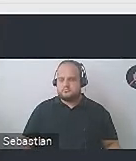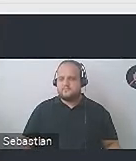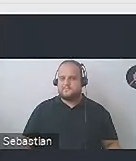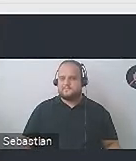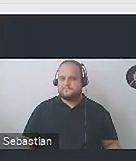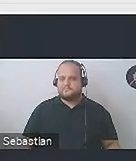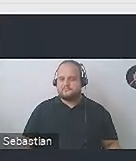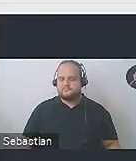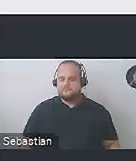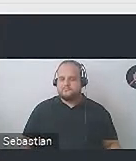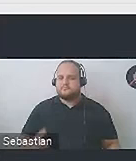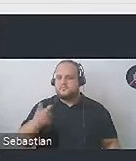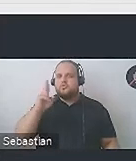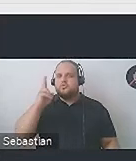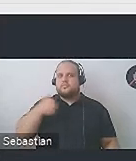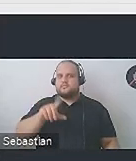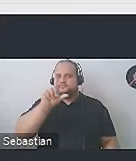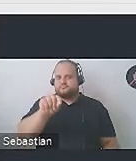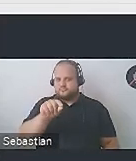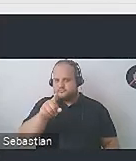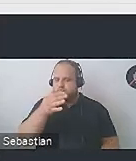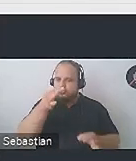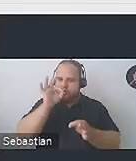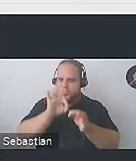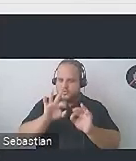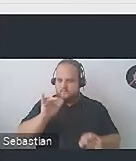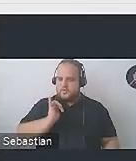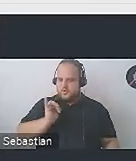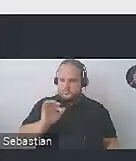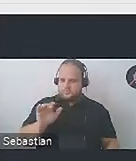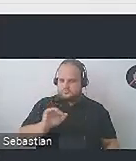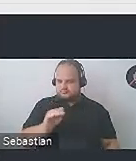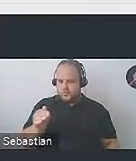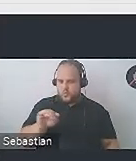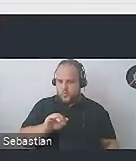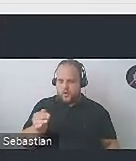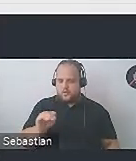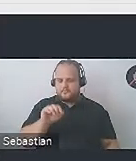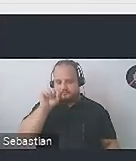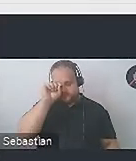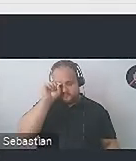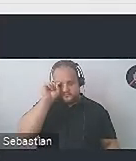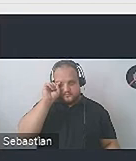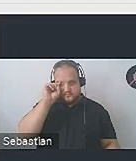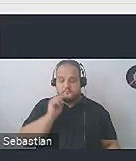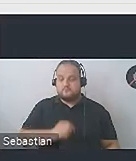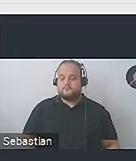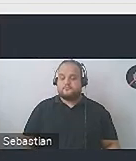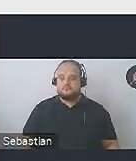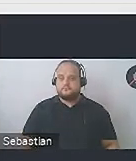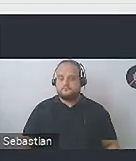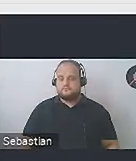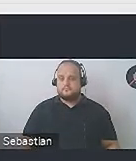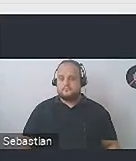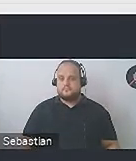kliknięcia w coś, czego nie chcieliśmy wcale kliknąć. Więc jest to produkt, z którego korzystają właśnie nie tylko osoby niewidome, ale